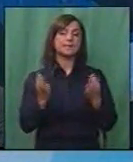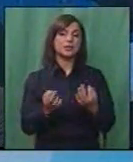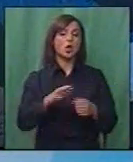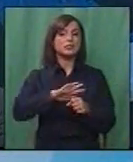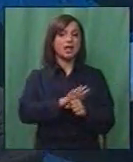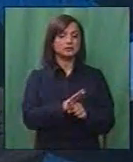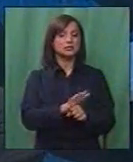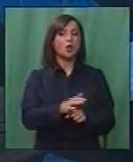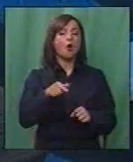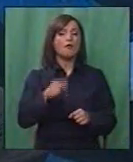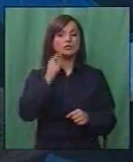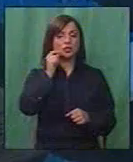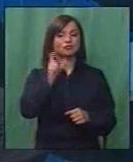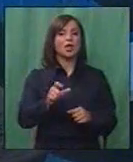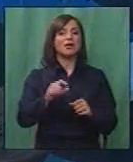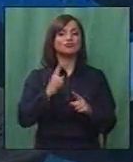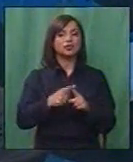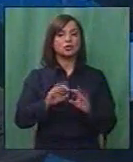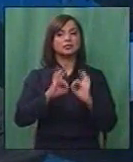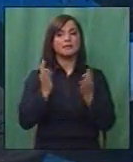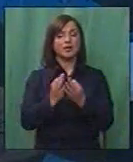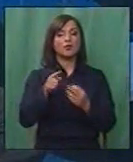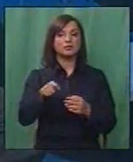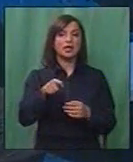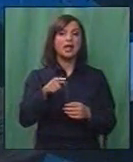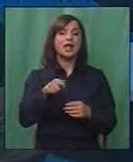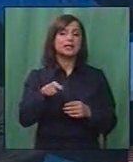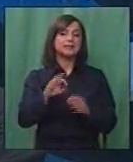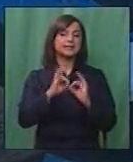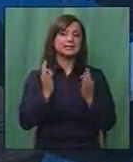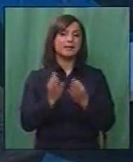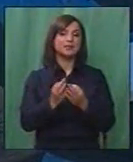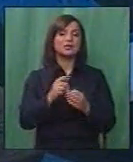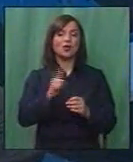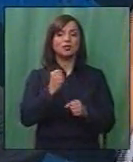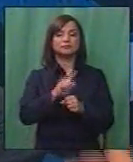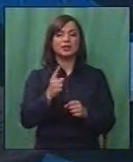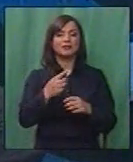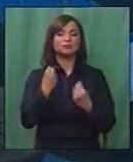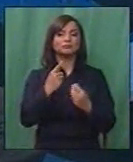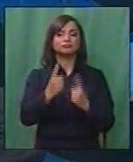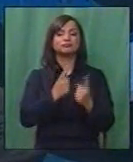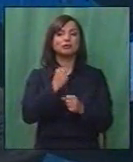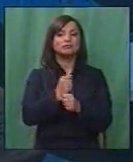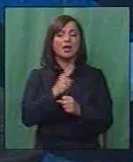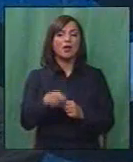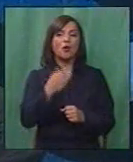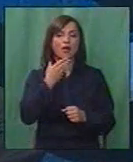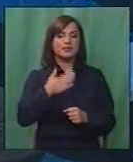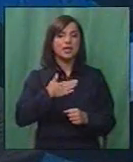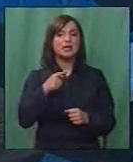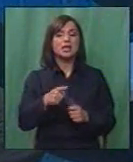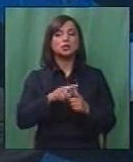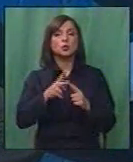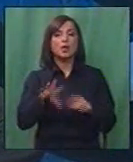населство. Тоа најчесто се семејства кои што господин Змијанац ги спомена, тоа се така наречените дисфункционални семејства. Семејства кои што ние